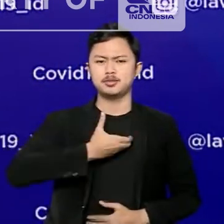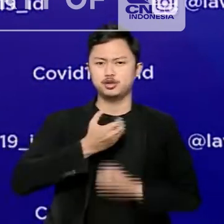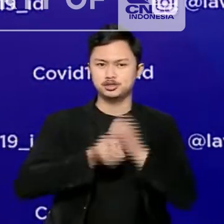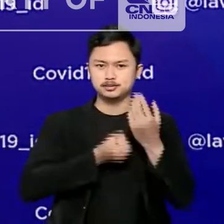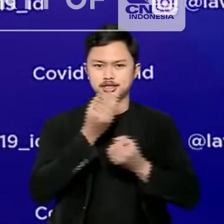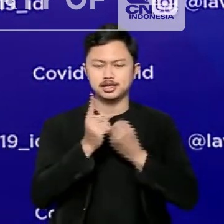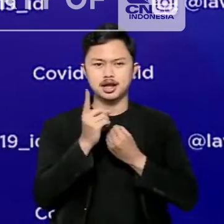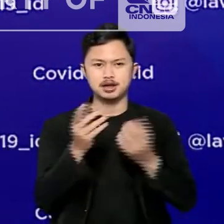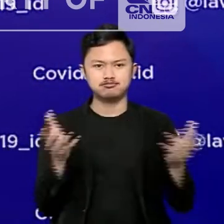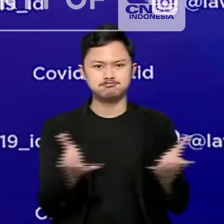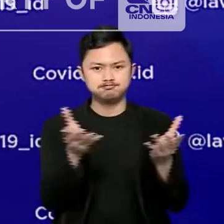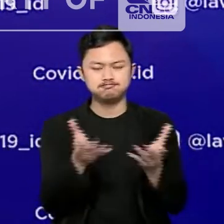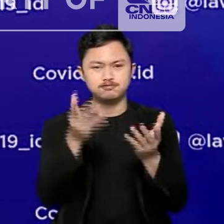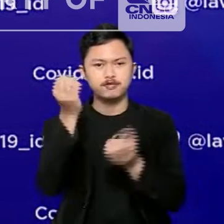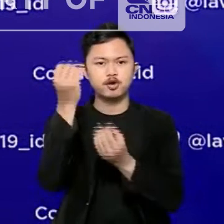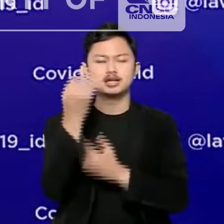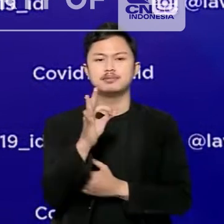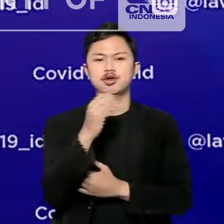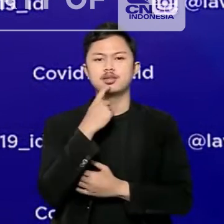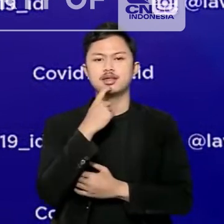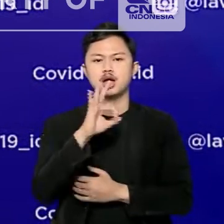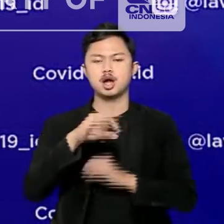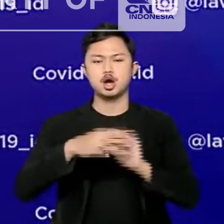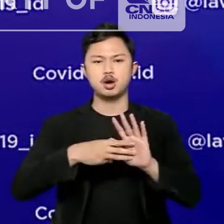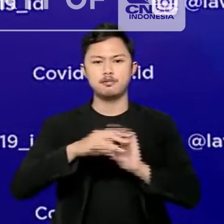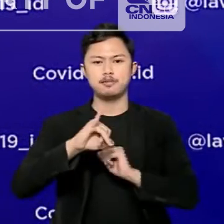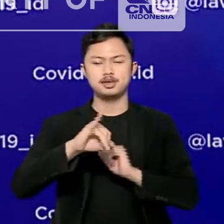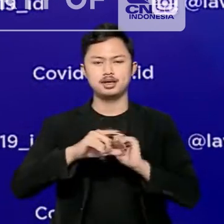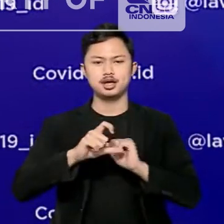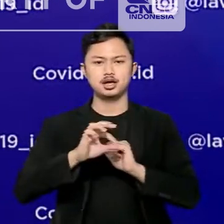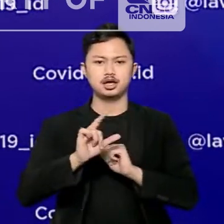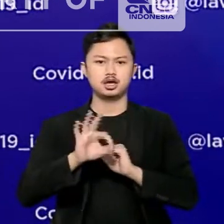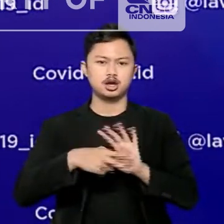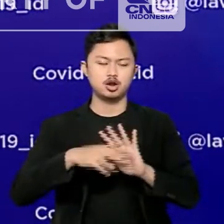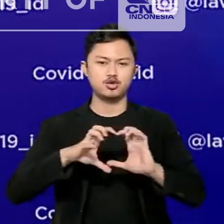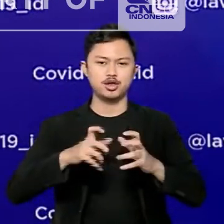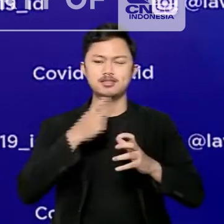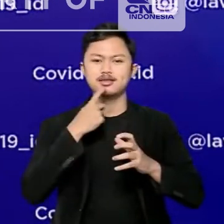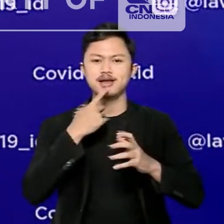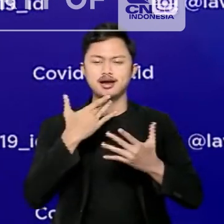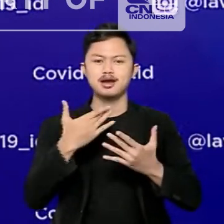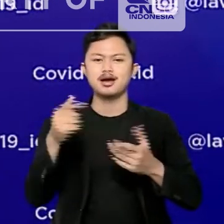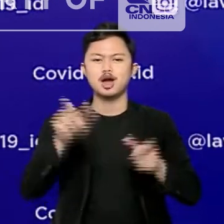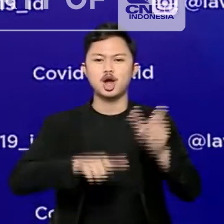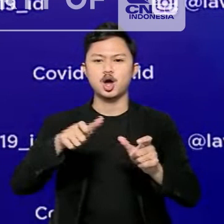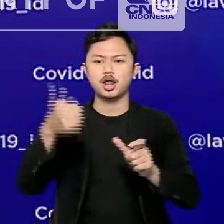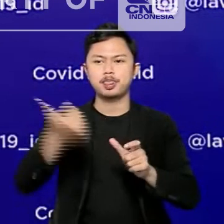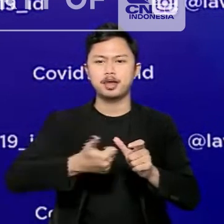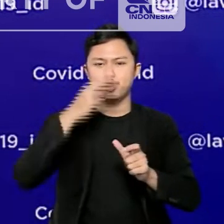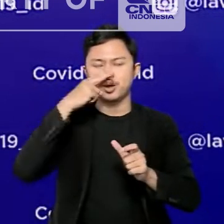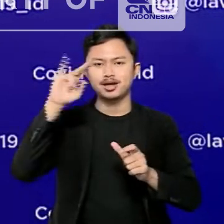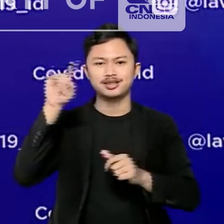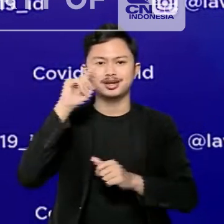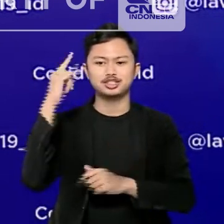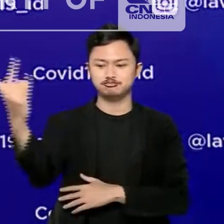akan menyampaikan perkembangan varian Omikron di dunia, serta kaitannya dengan tren kedatangan pelaku perjalanan